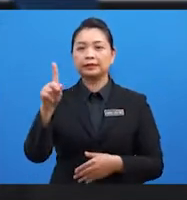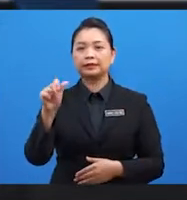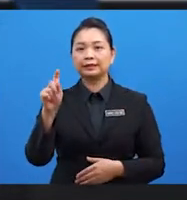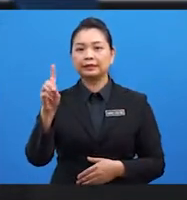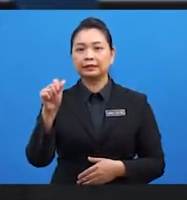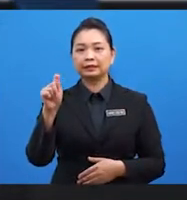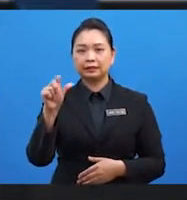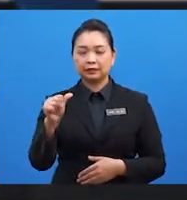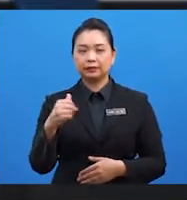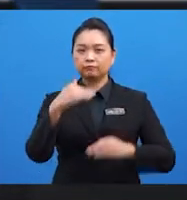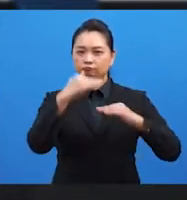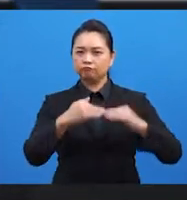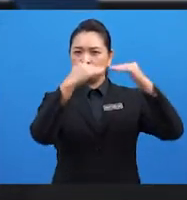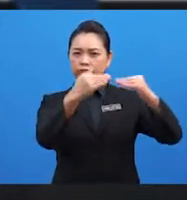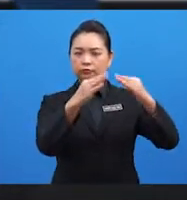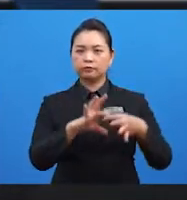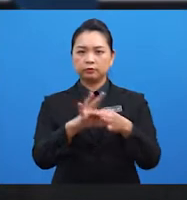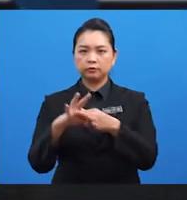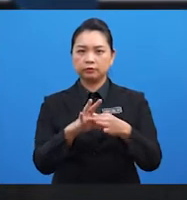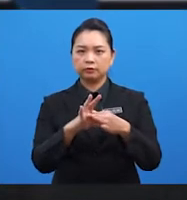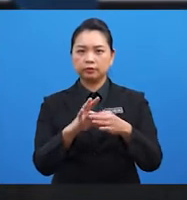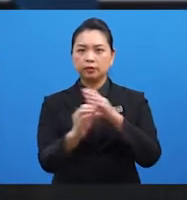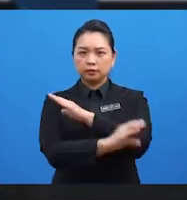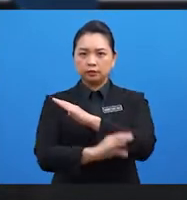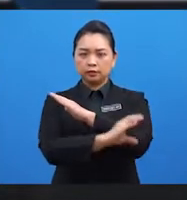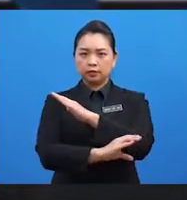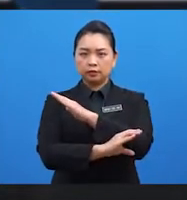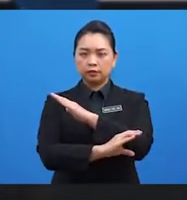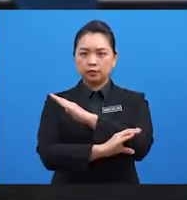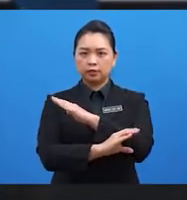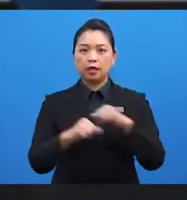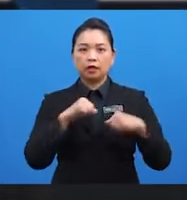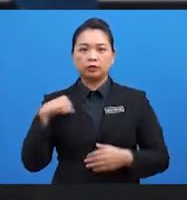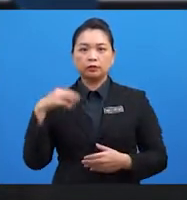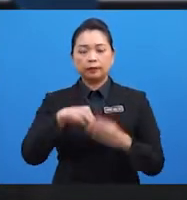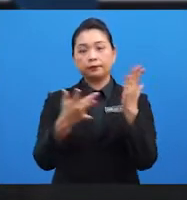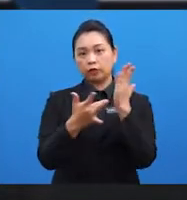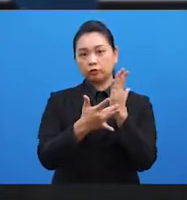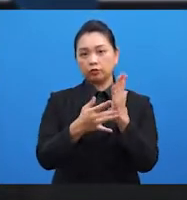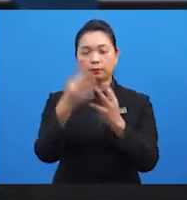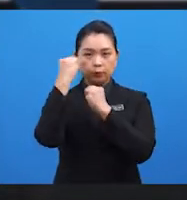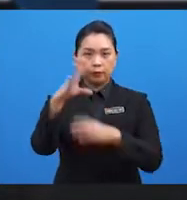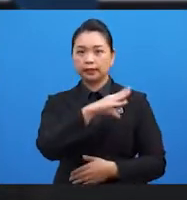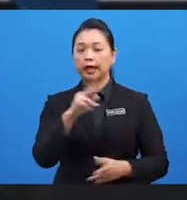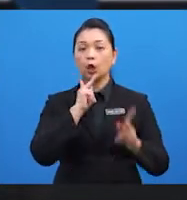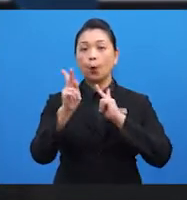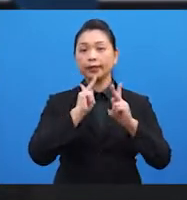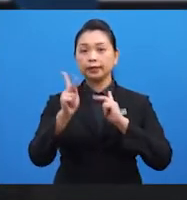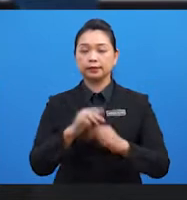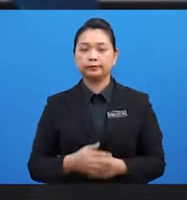data meningkatkan kerjasama negara anggota dalam teknologi maklumat dan